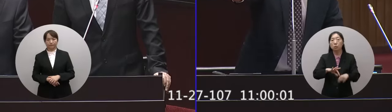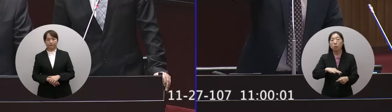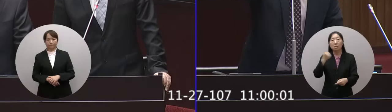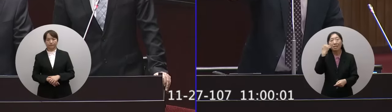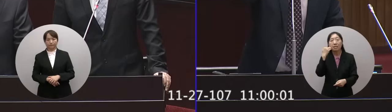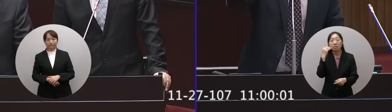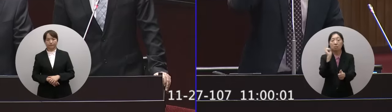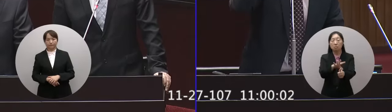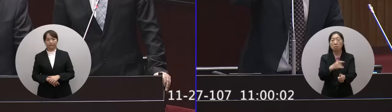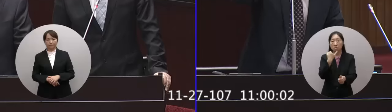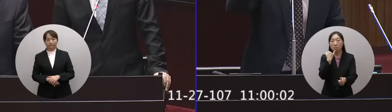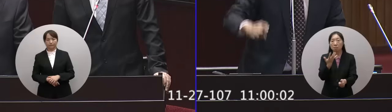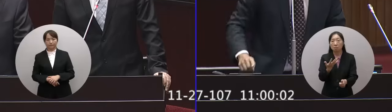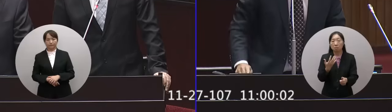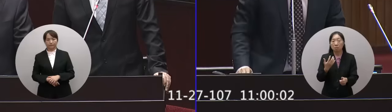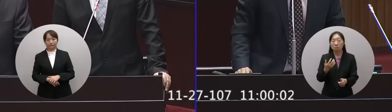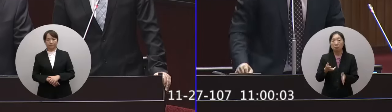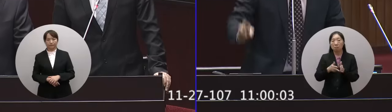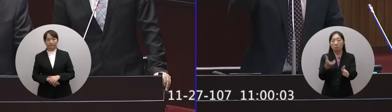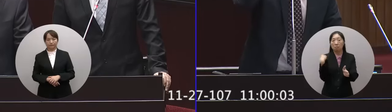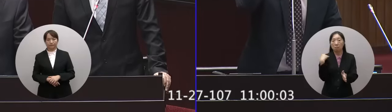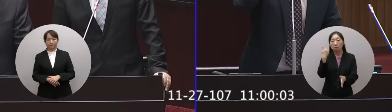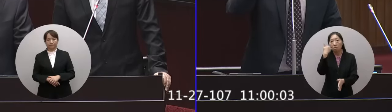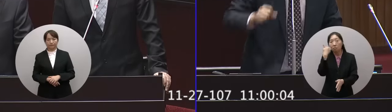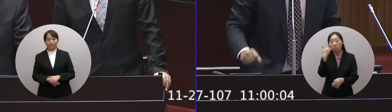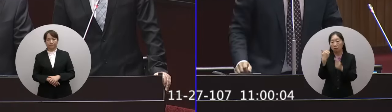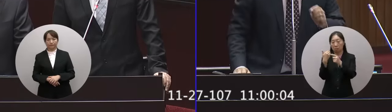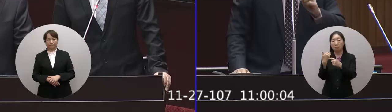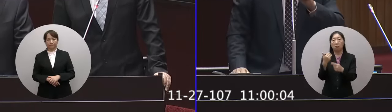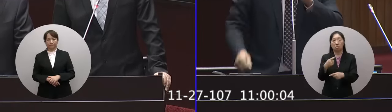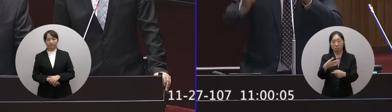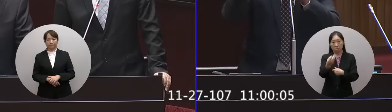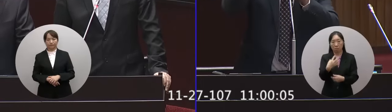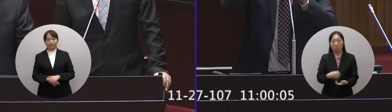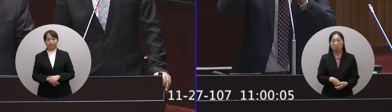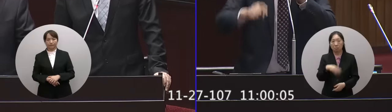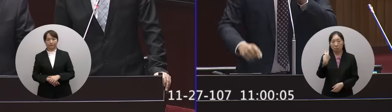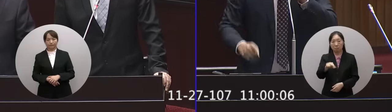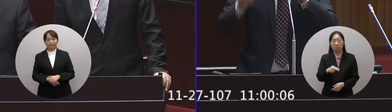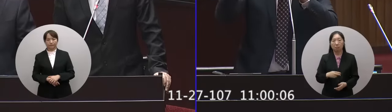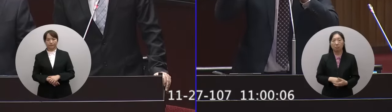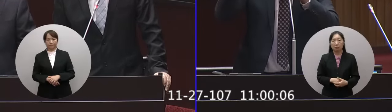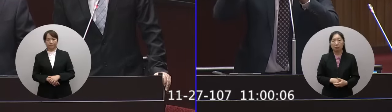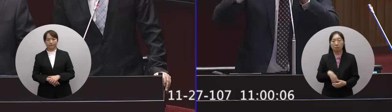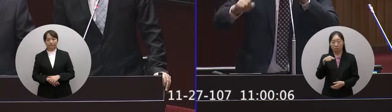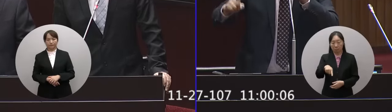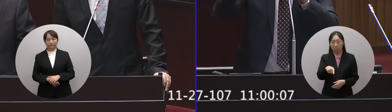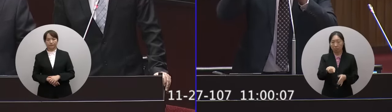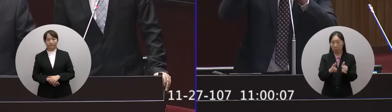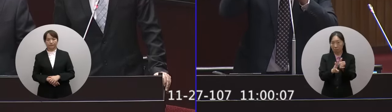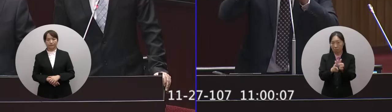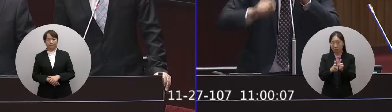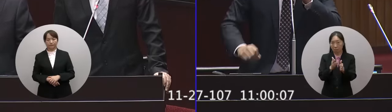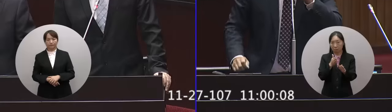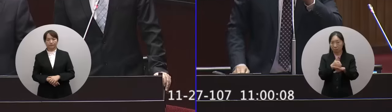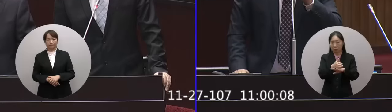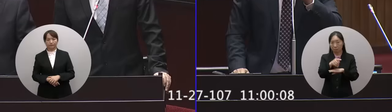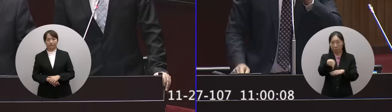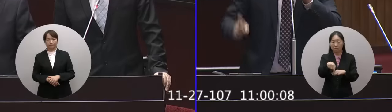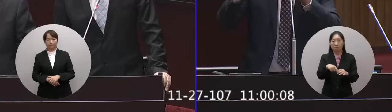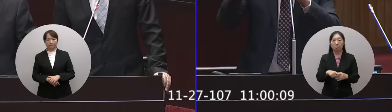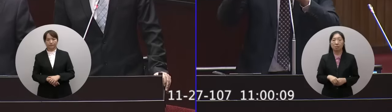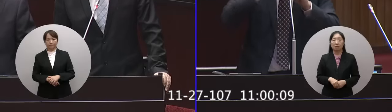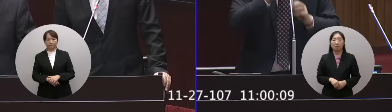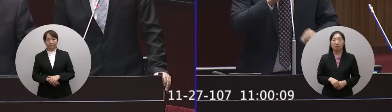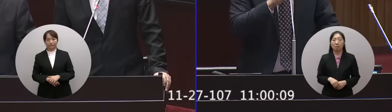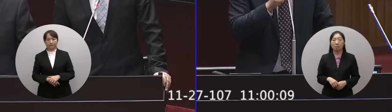的人是誰你們要儘快給大家一個答案第二個問題那為什麼這台車子為什麼這台車